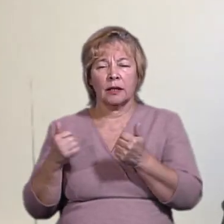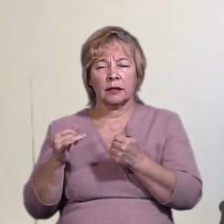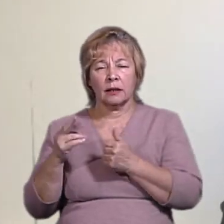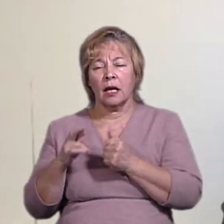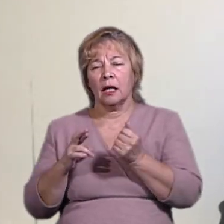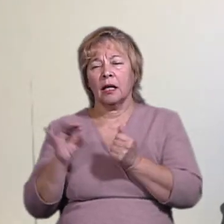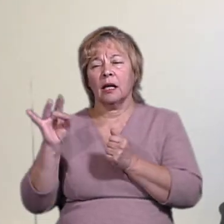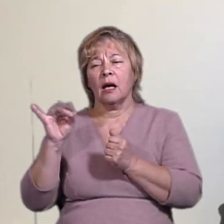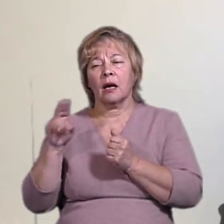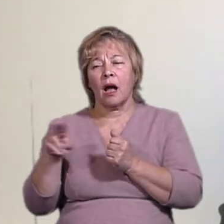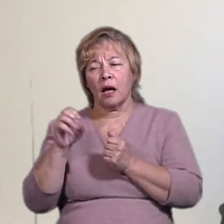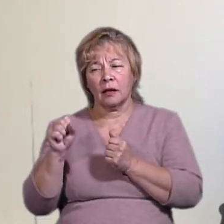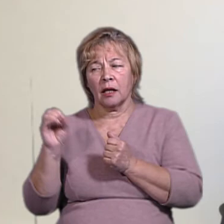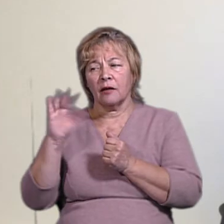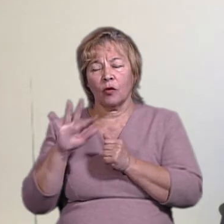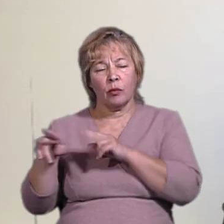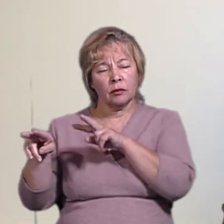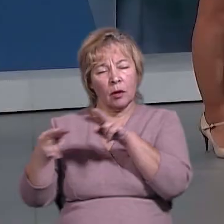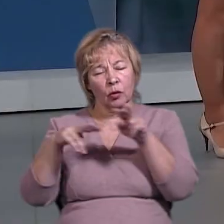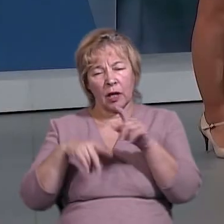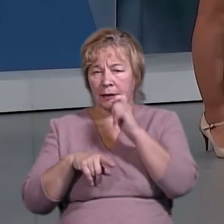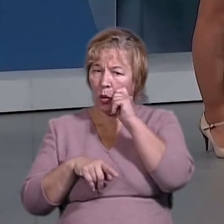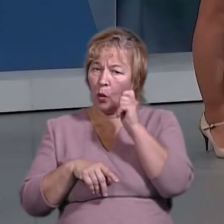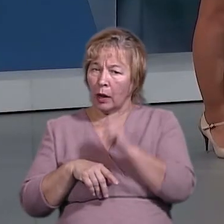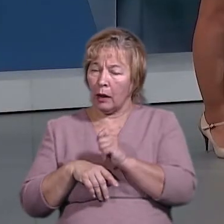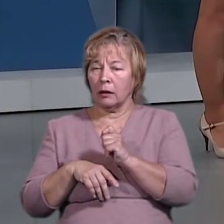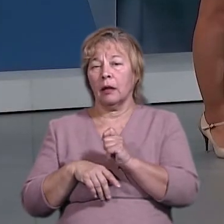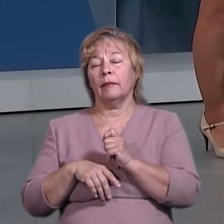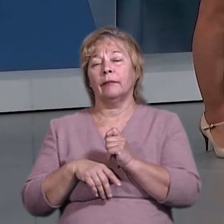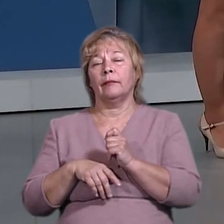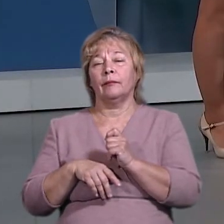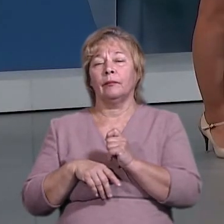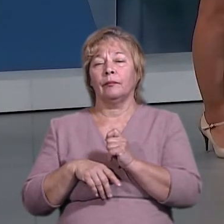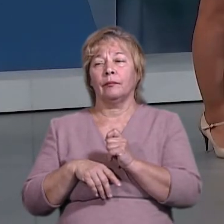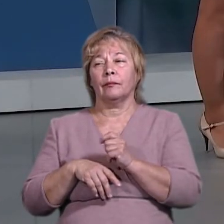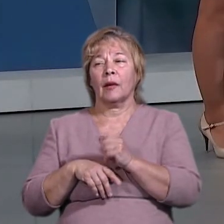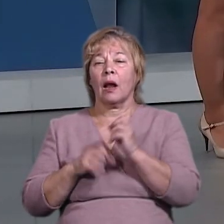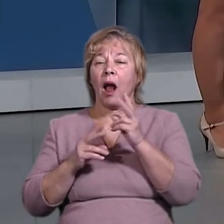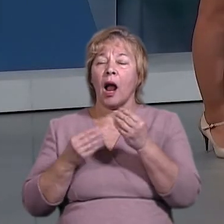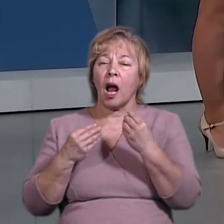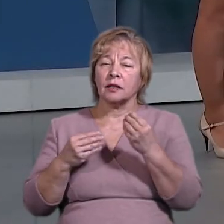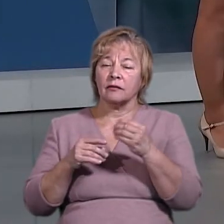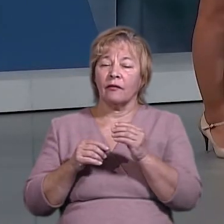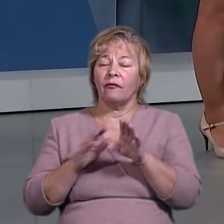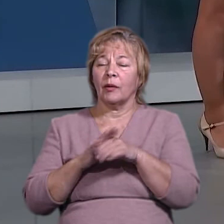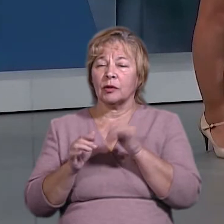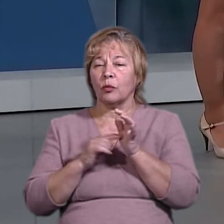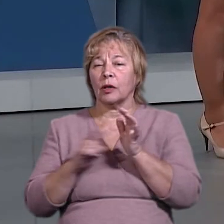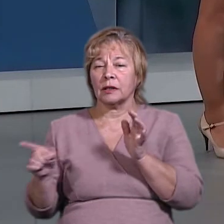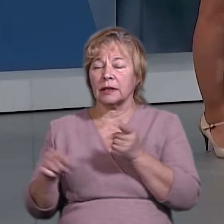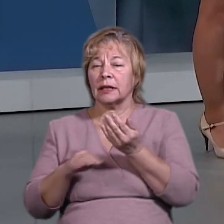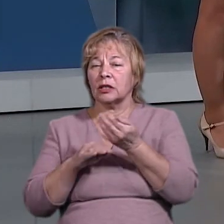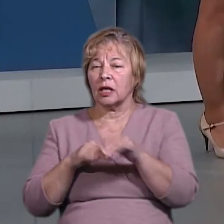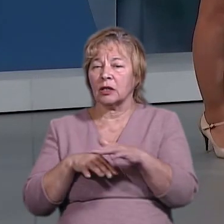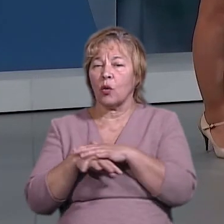Рада Європи моніторить Україну. Тобто, якість виборчих процесів, в принципі, це частина